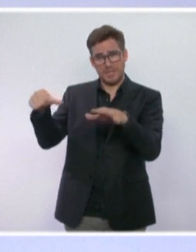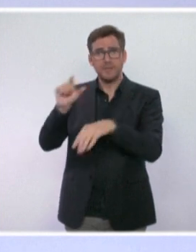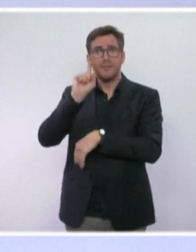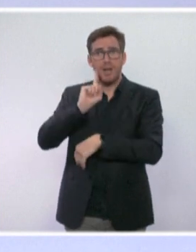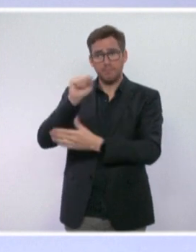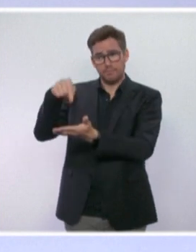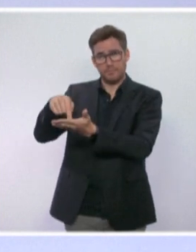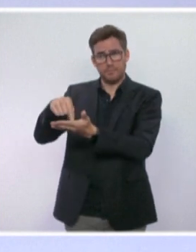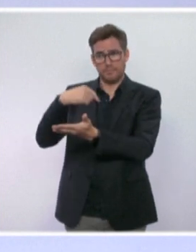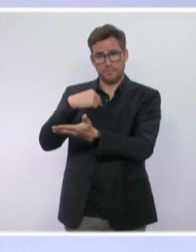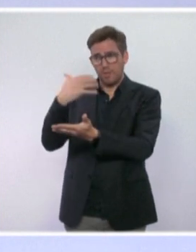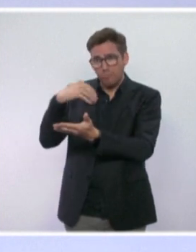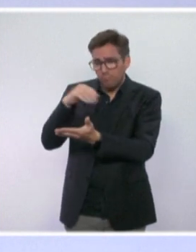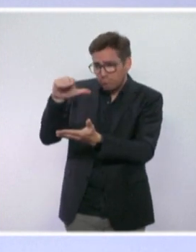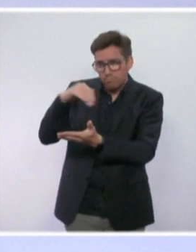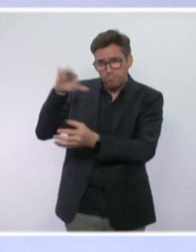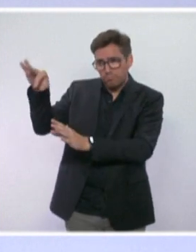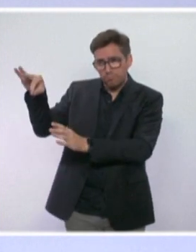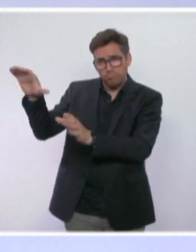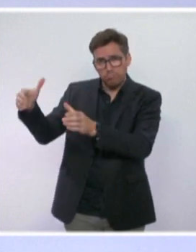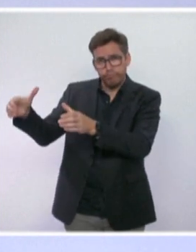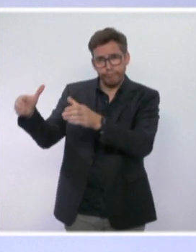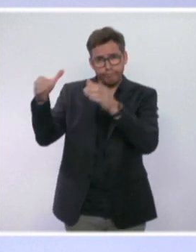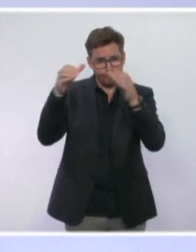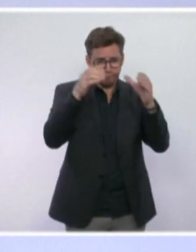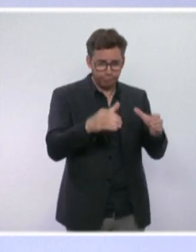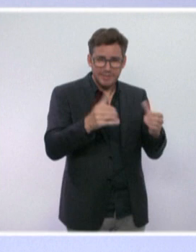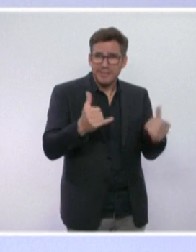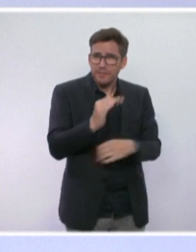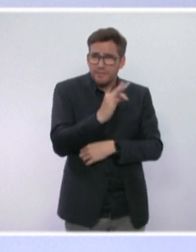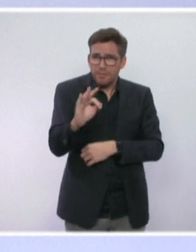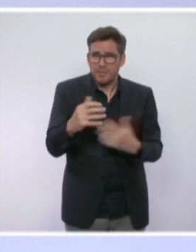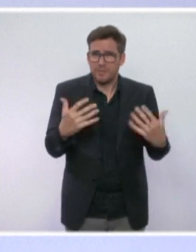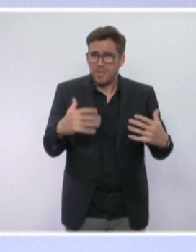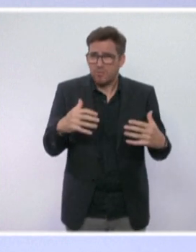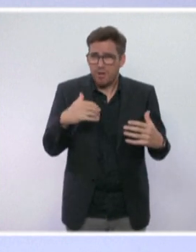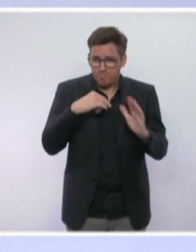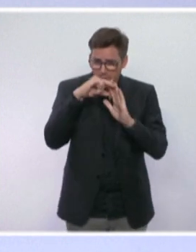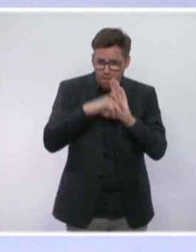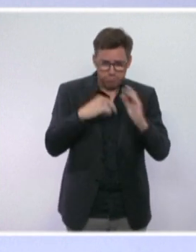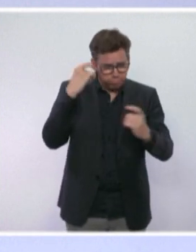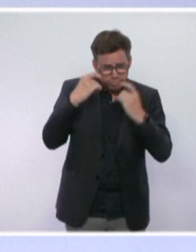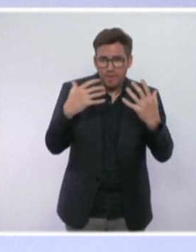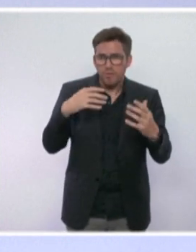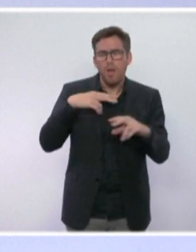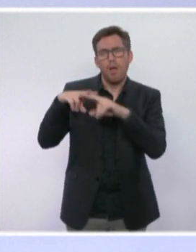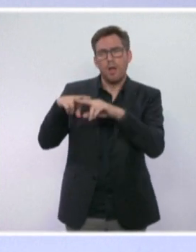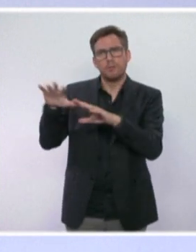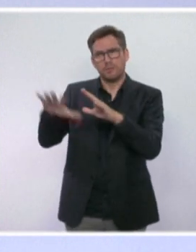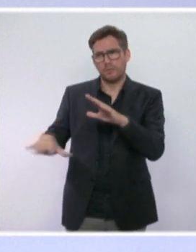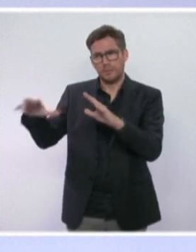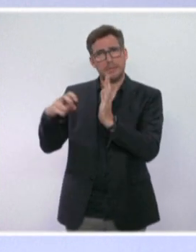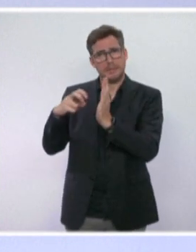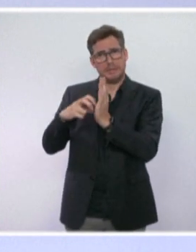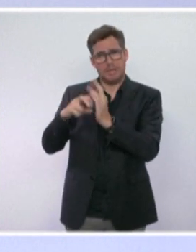évoluer les règles d'examen et de rapatriement des ressortissants français qui sont encore au nord-est de la